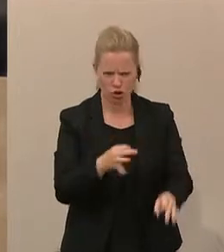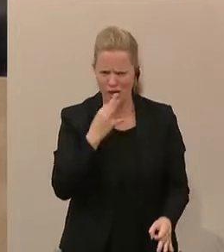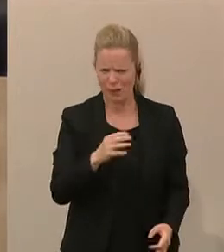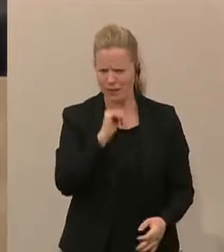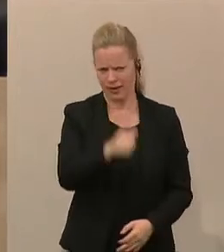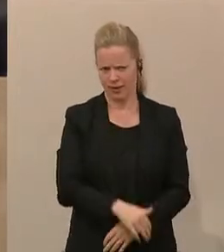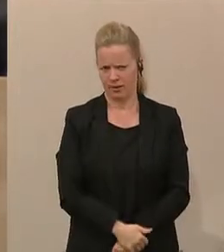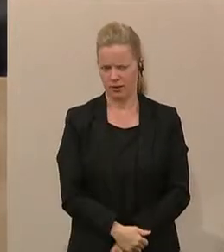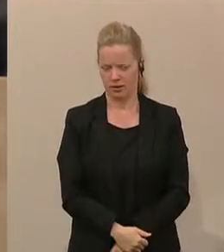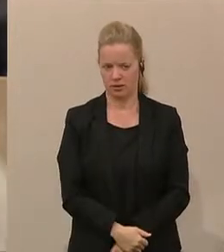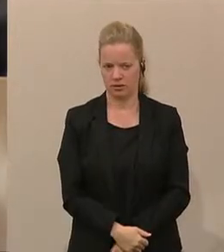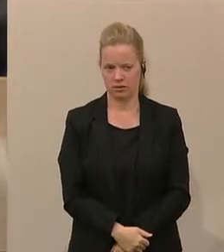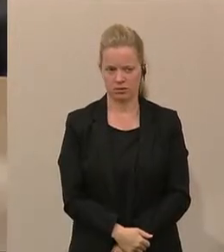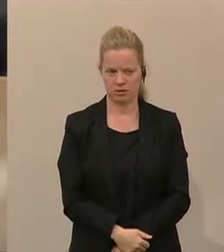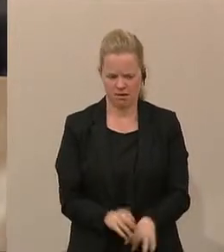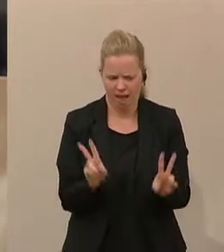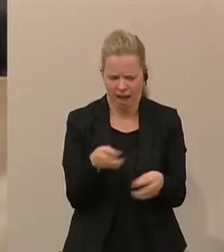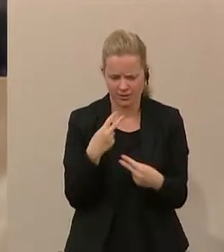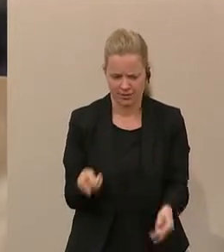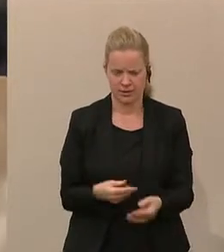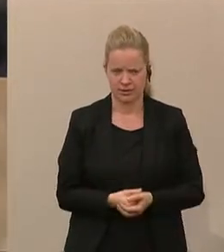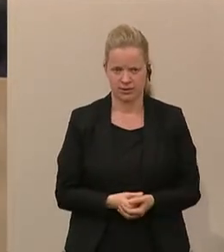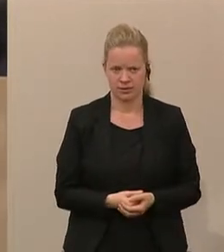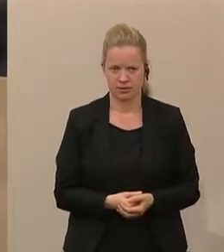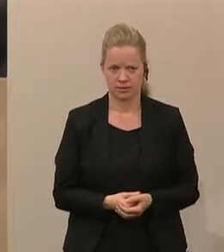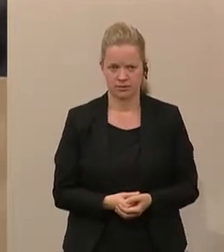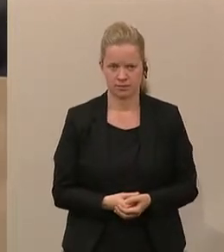ja einfach so nicht. Das kann ja so gar nicht stimmen.